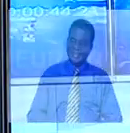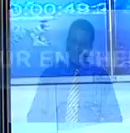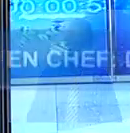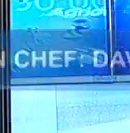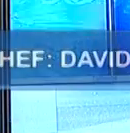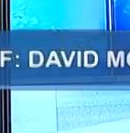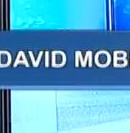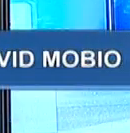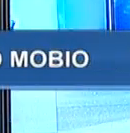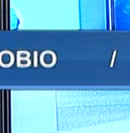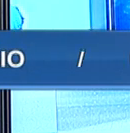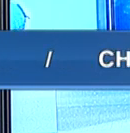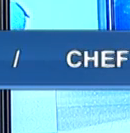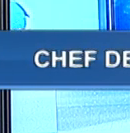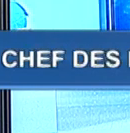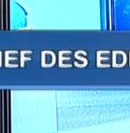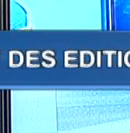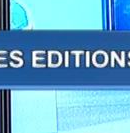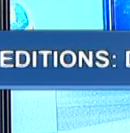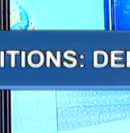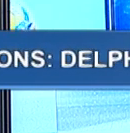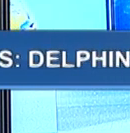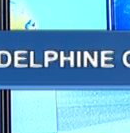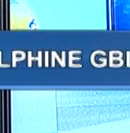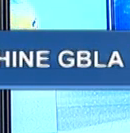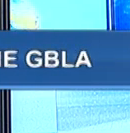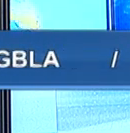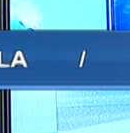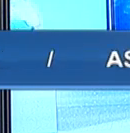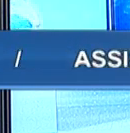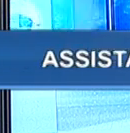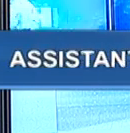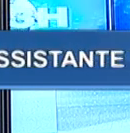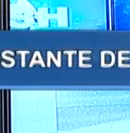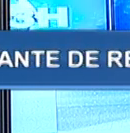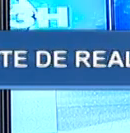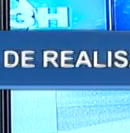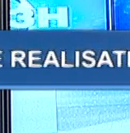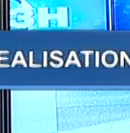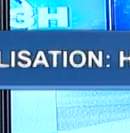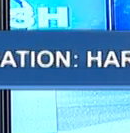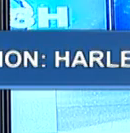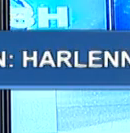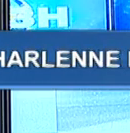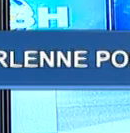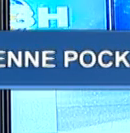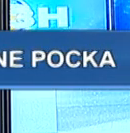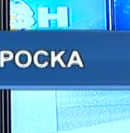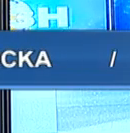-titrage Sous-titrage Radio-Canada